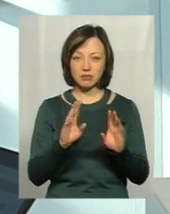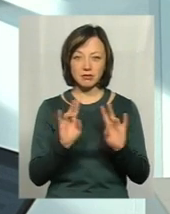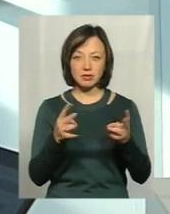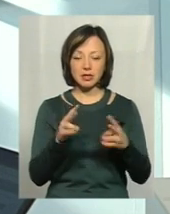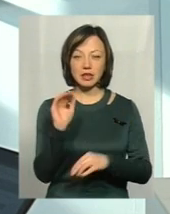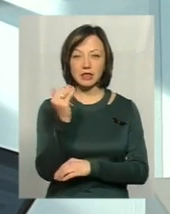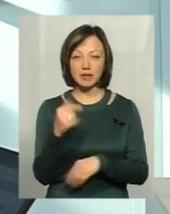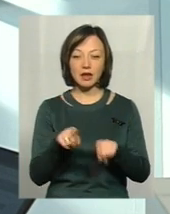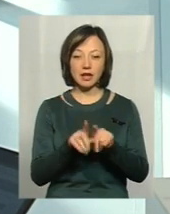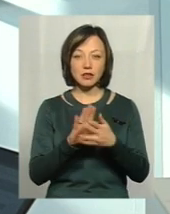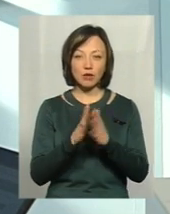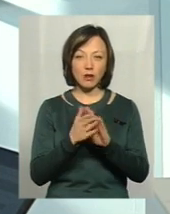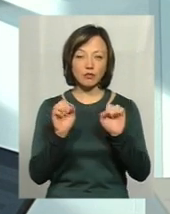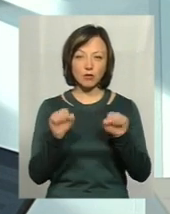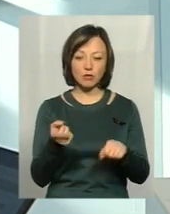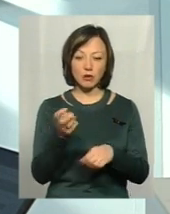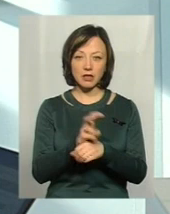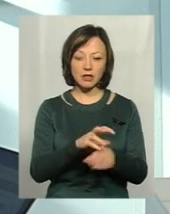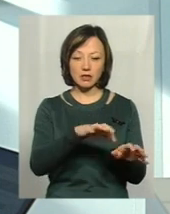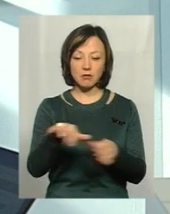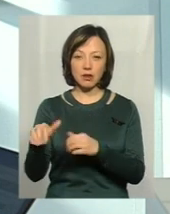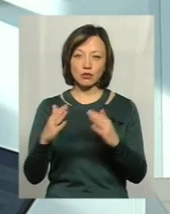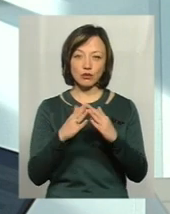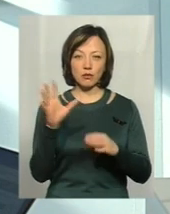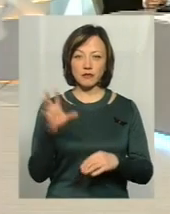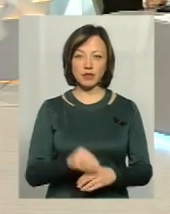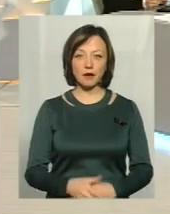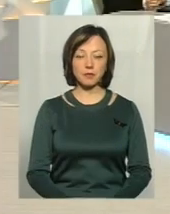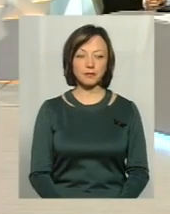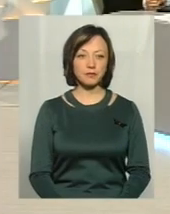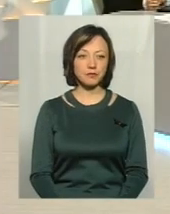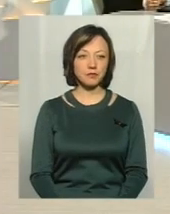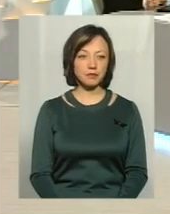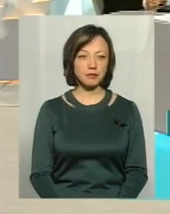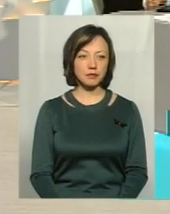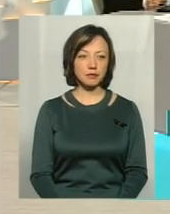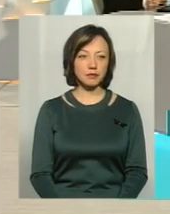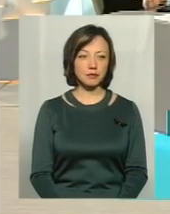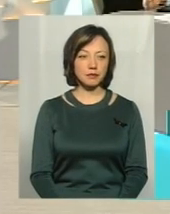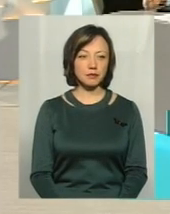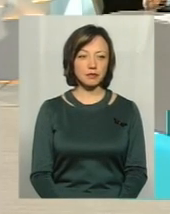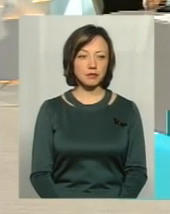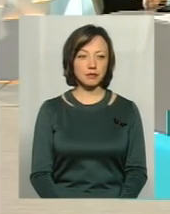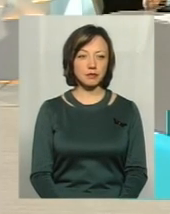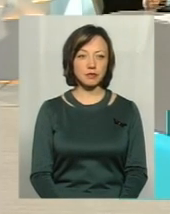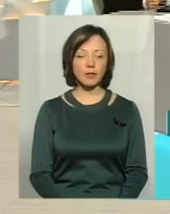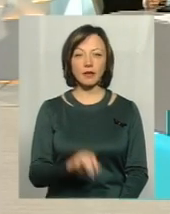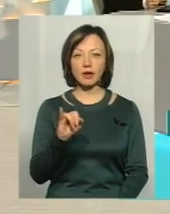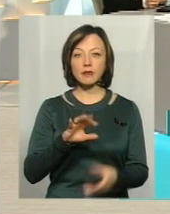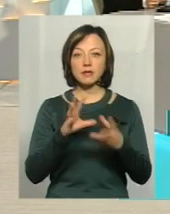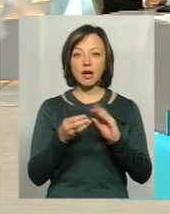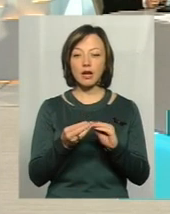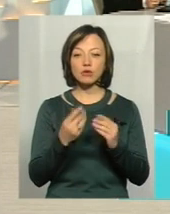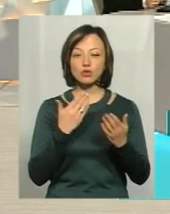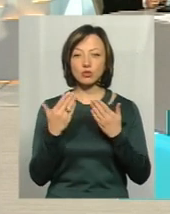дитина в такій ситуації може прийти і винести з будинку абсолютно все. Ну, і взагалі, що